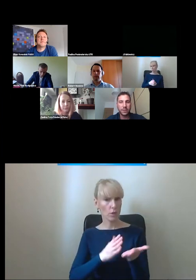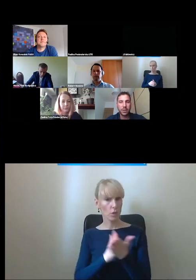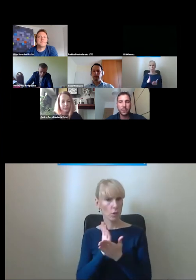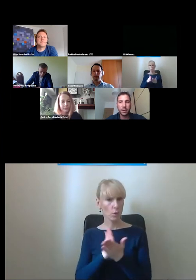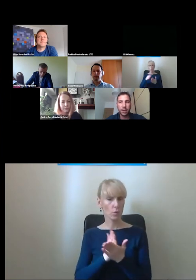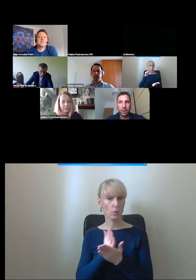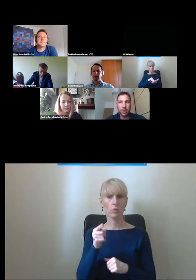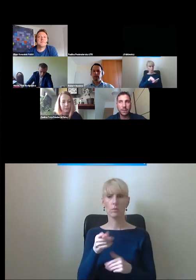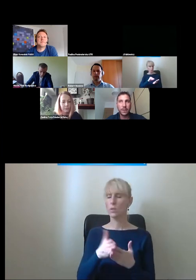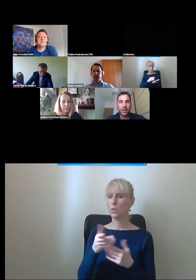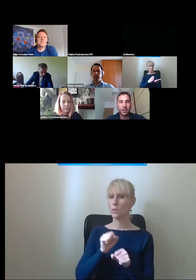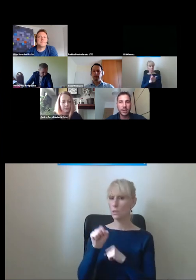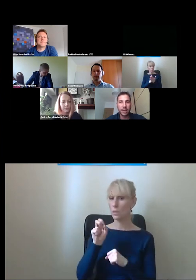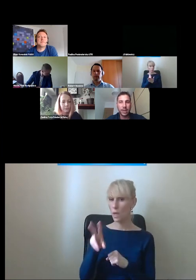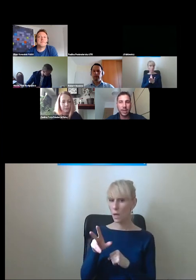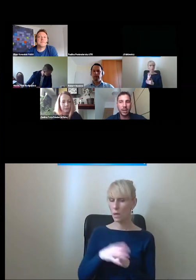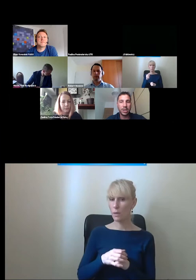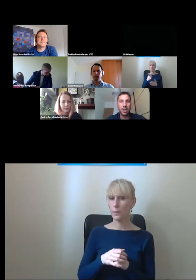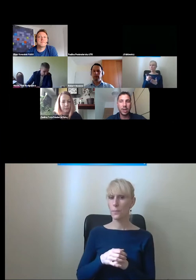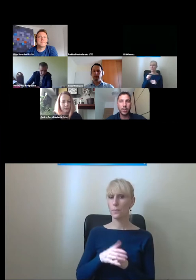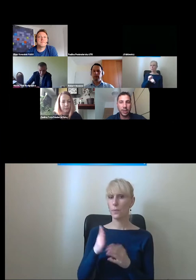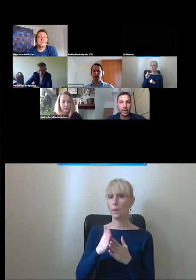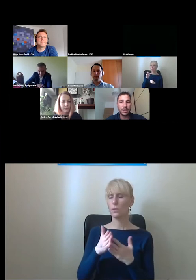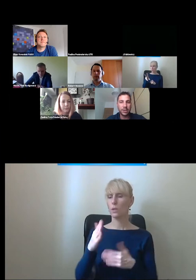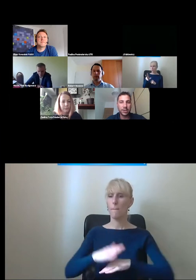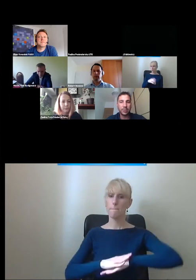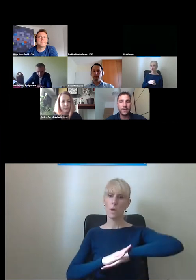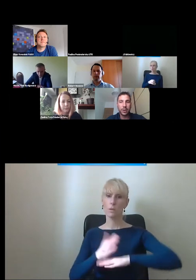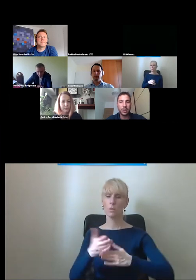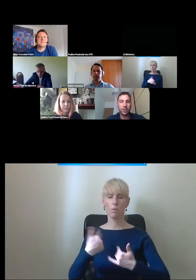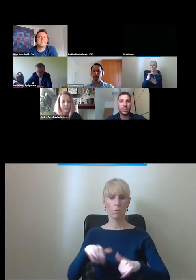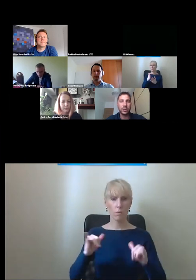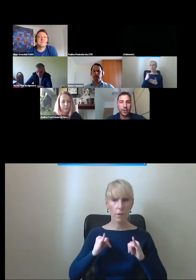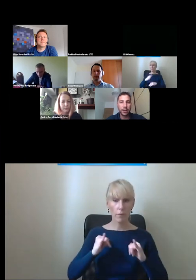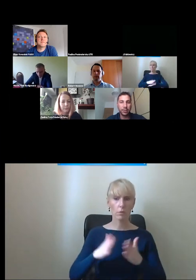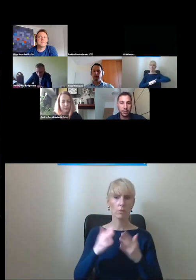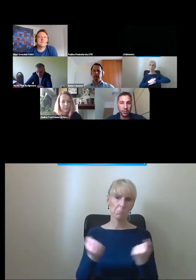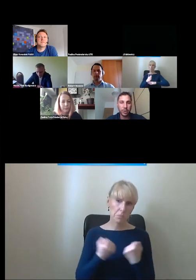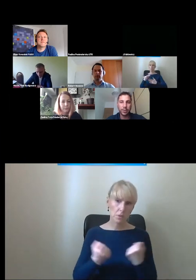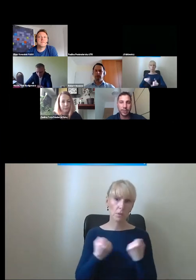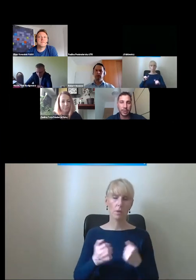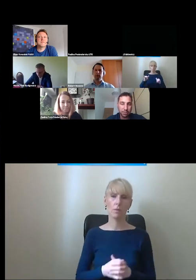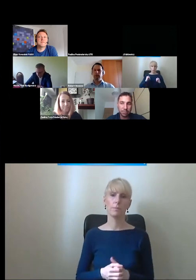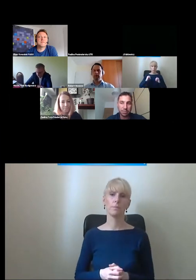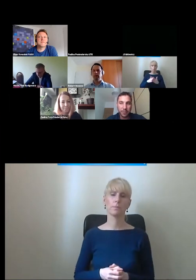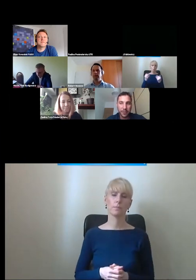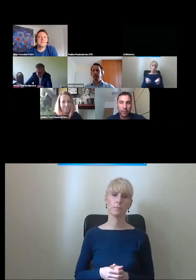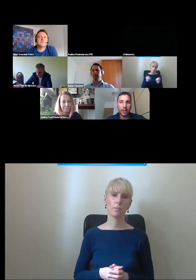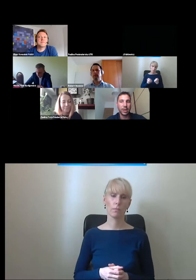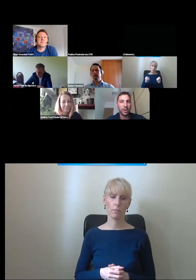użytkowników nie tylko w Warszawie jest takie, że pochylnie nawet jeśli są niewygodne, to działają. Może poza